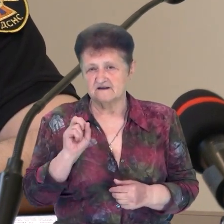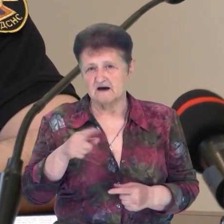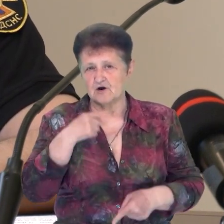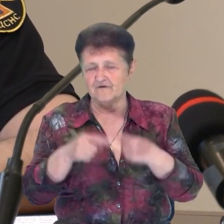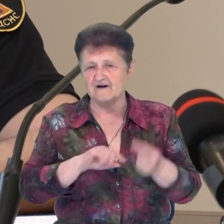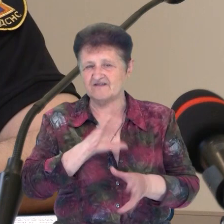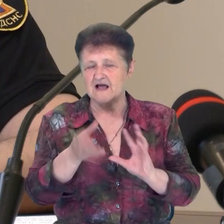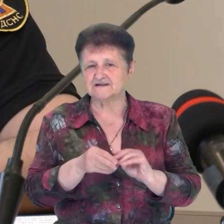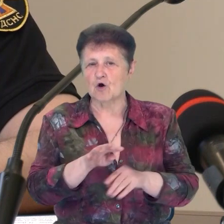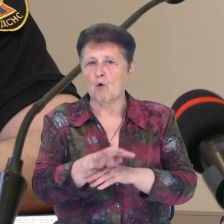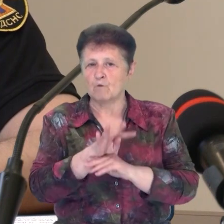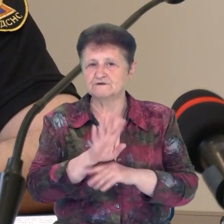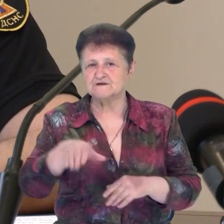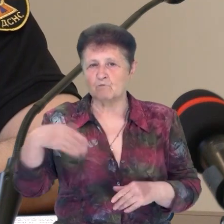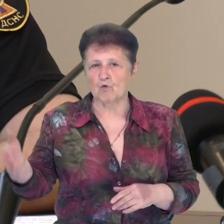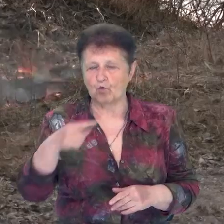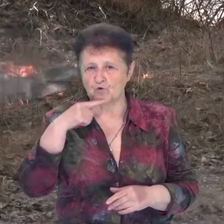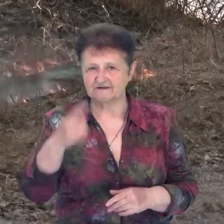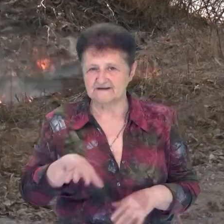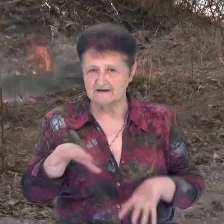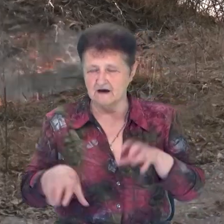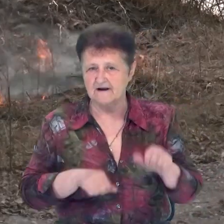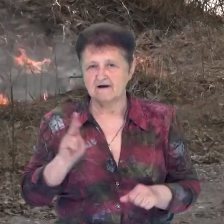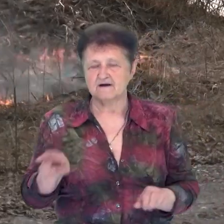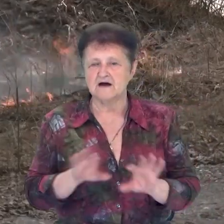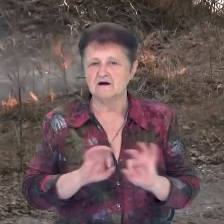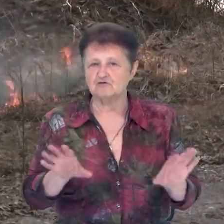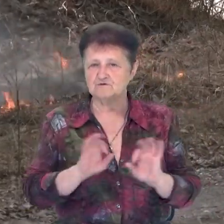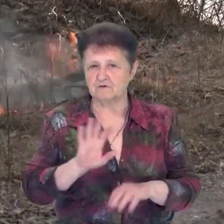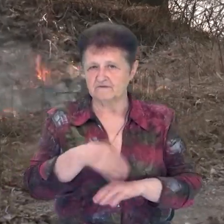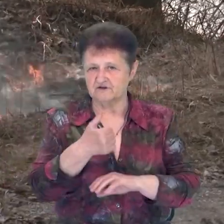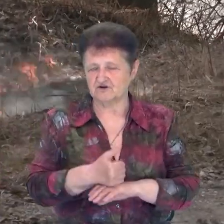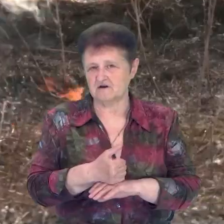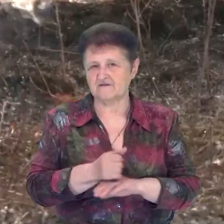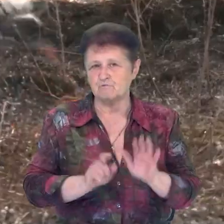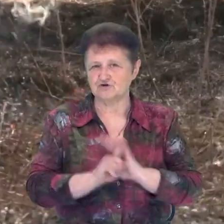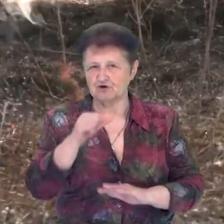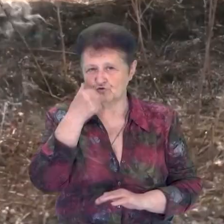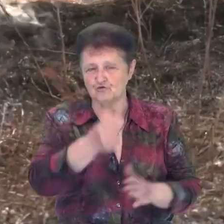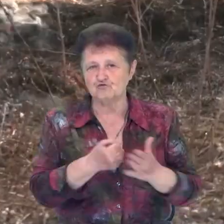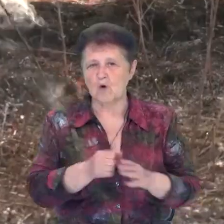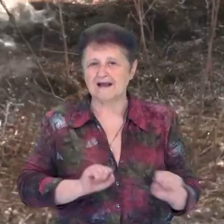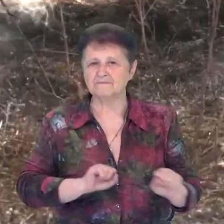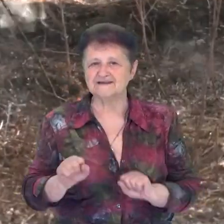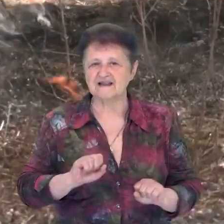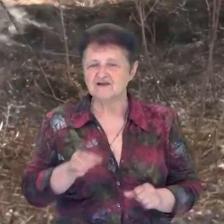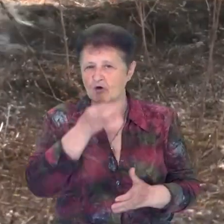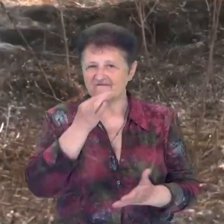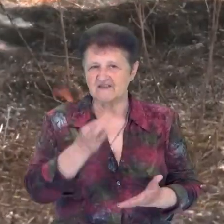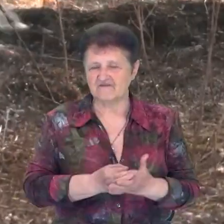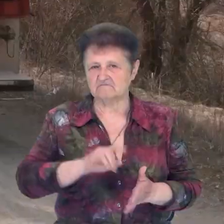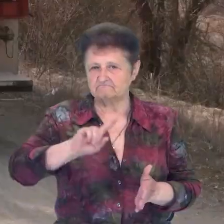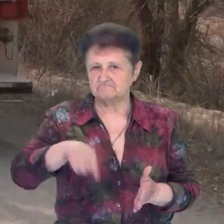внаслідок обстрілів з боку країни-агресора. Як розповів Родіон Лігун, від початку року до адміністративної відповідальності